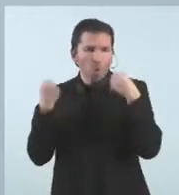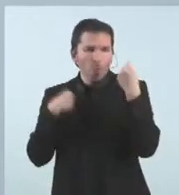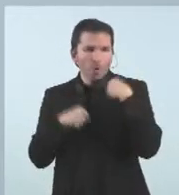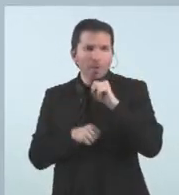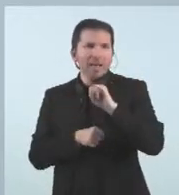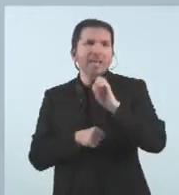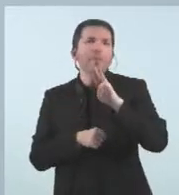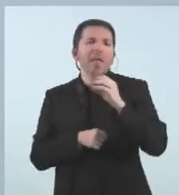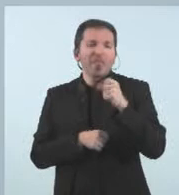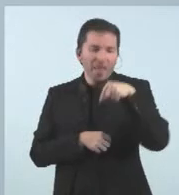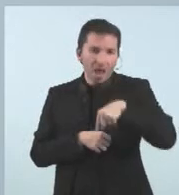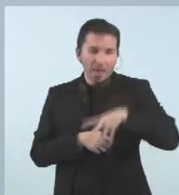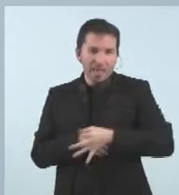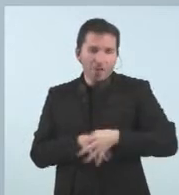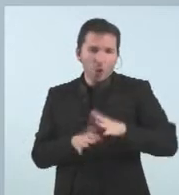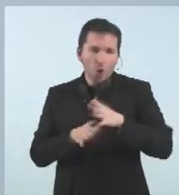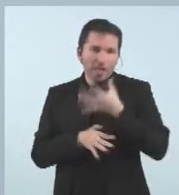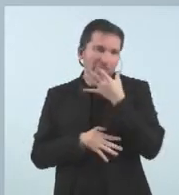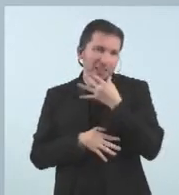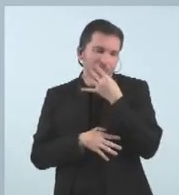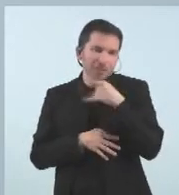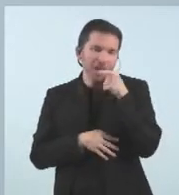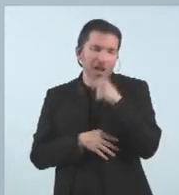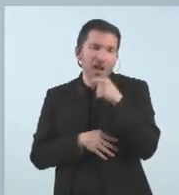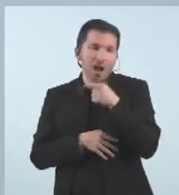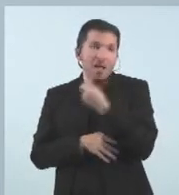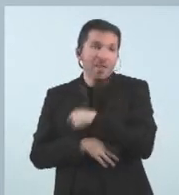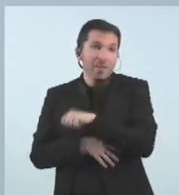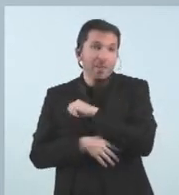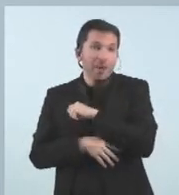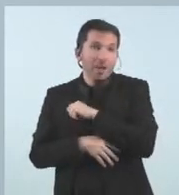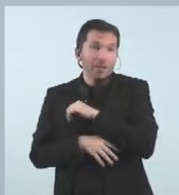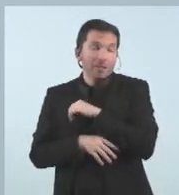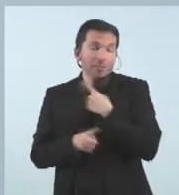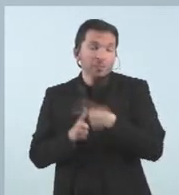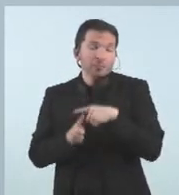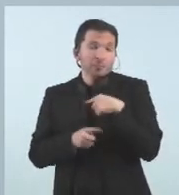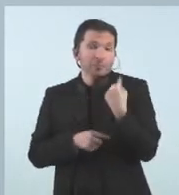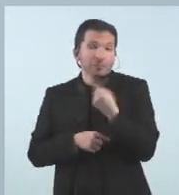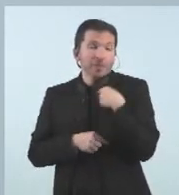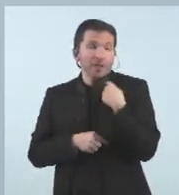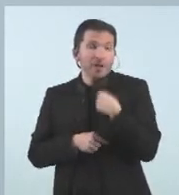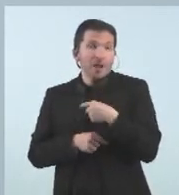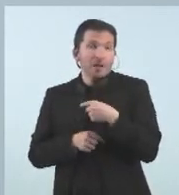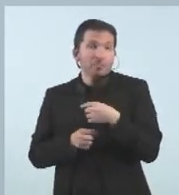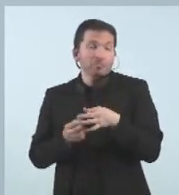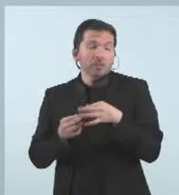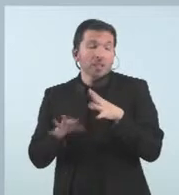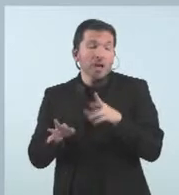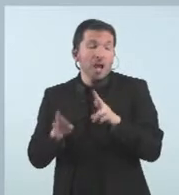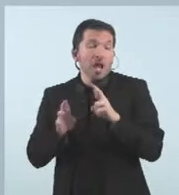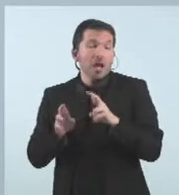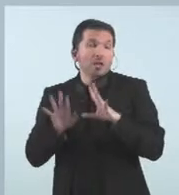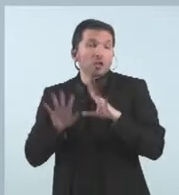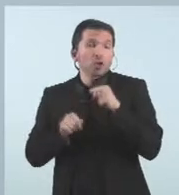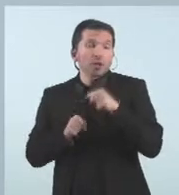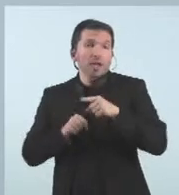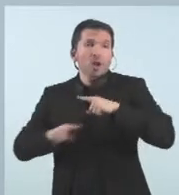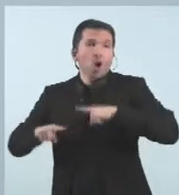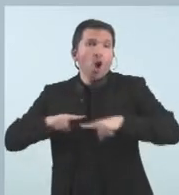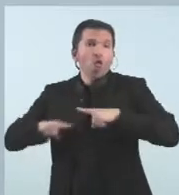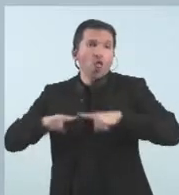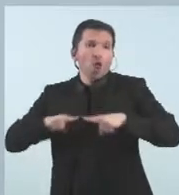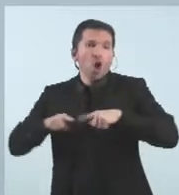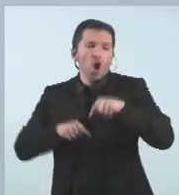més similar al d'Espanya si no haguéssim tingut la sort de tenir com un element clau el control de la companyia elèctrica del